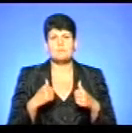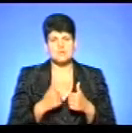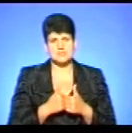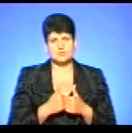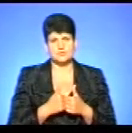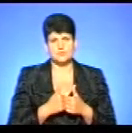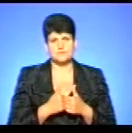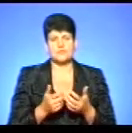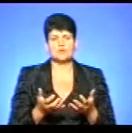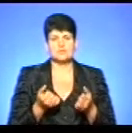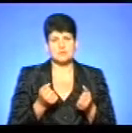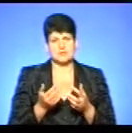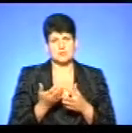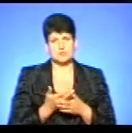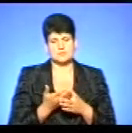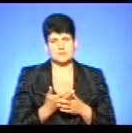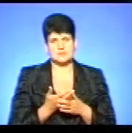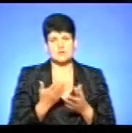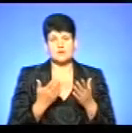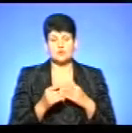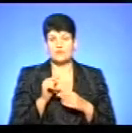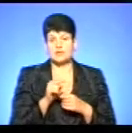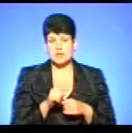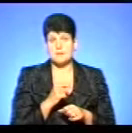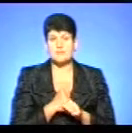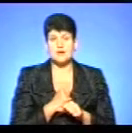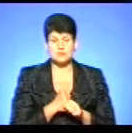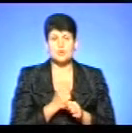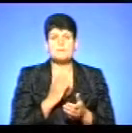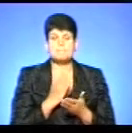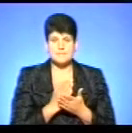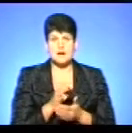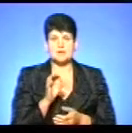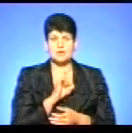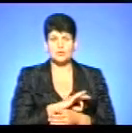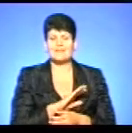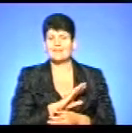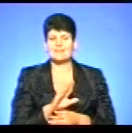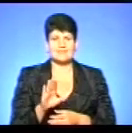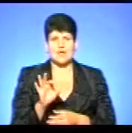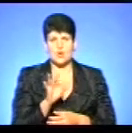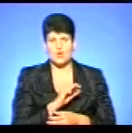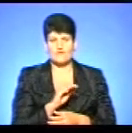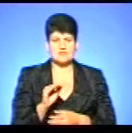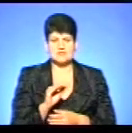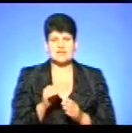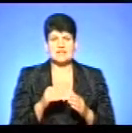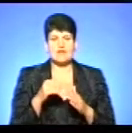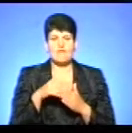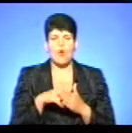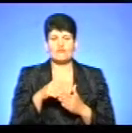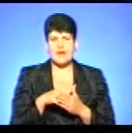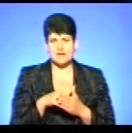отримати субсидії. Якщо ж вона працює, має дохід неофіційний в конверті,